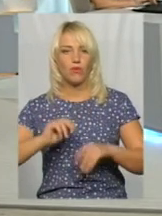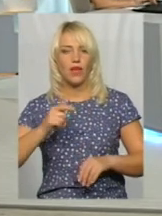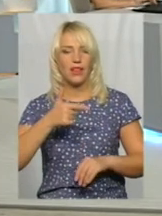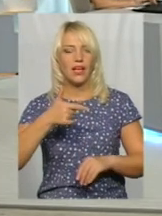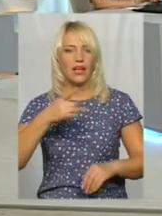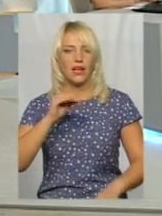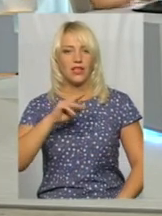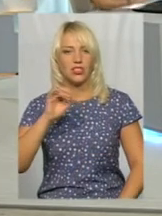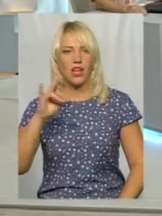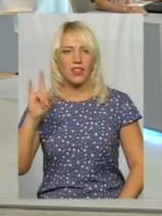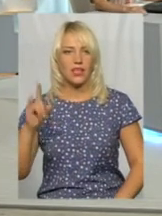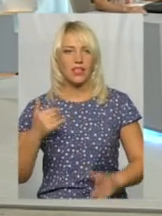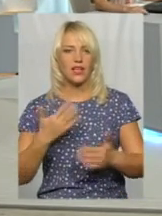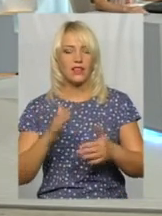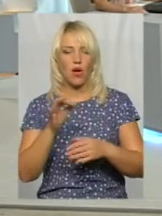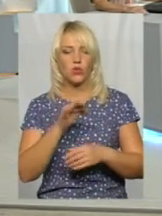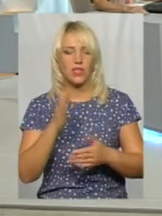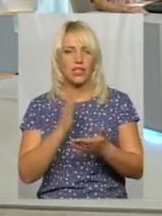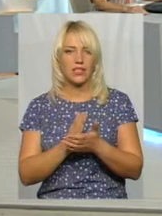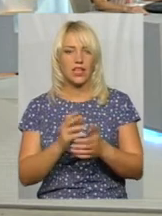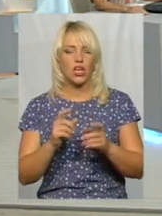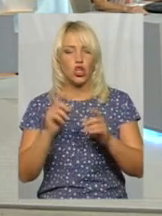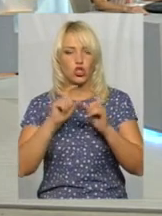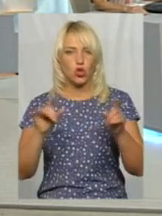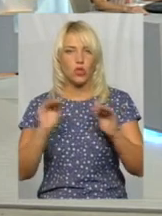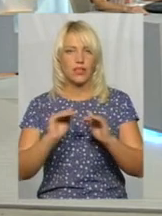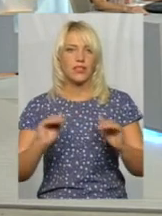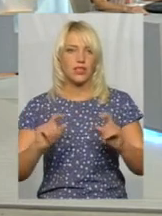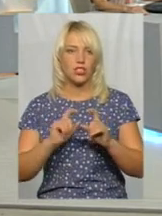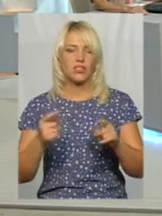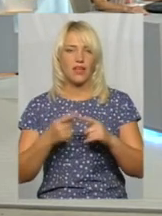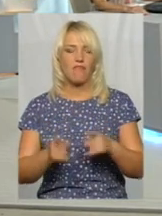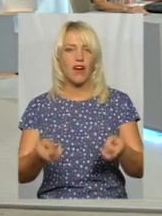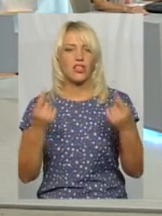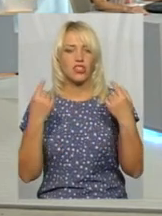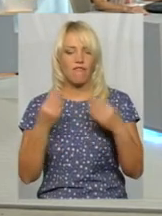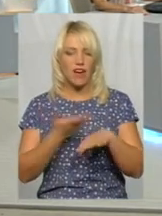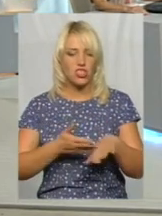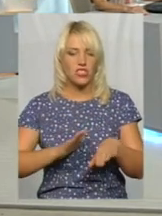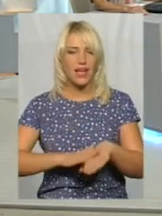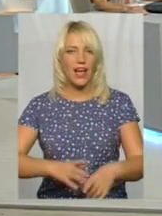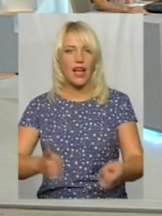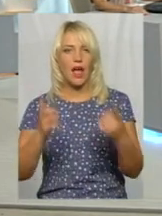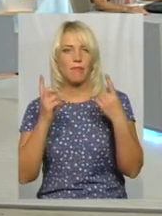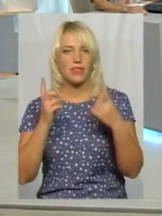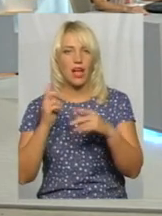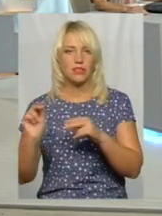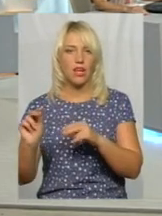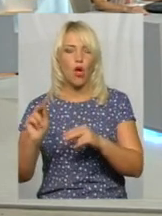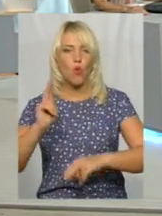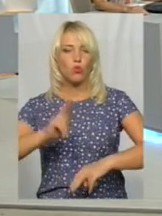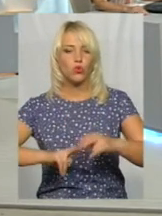і ось на Озерні школу і дитячий садочок. Тобто це важке капітальне будівництво. І безумовно